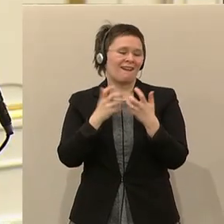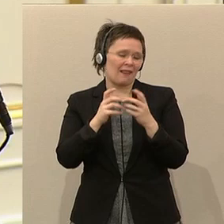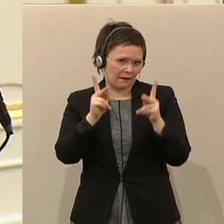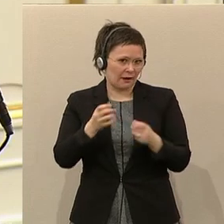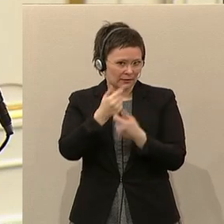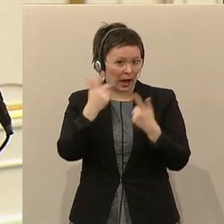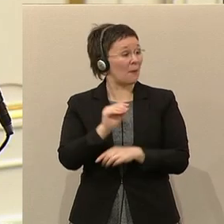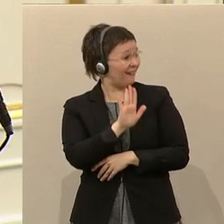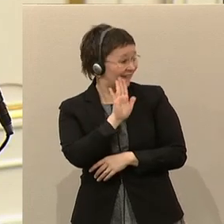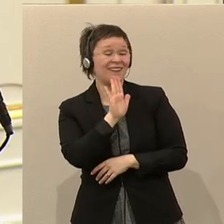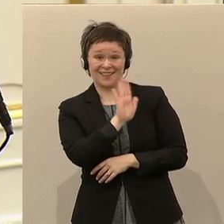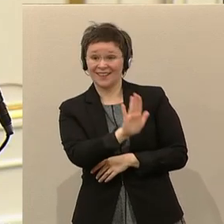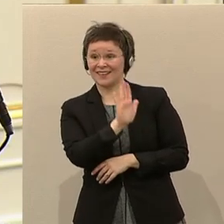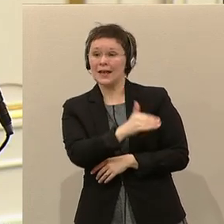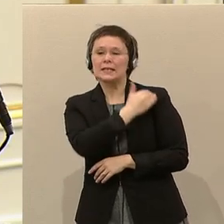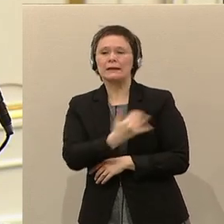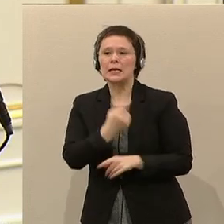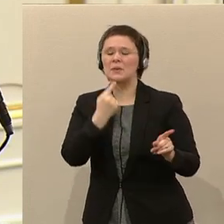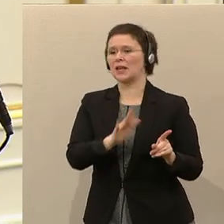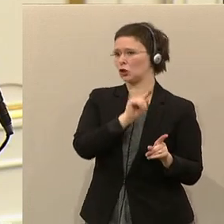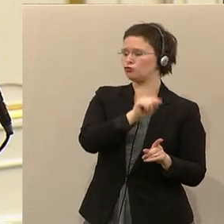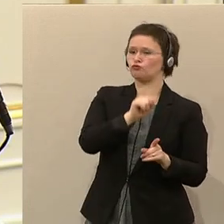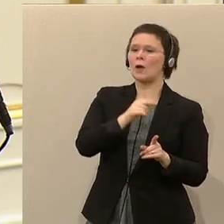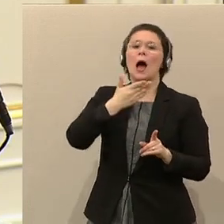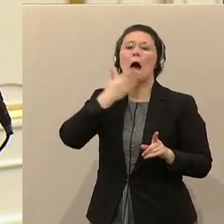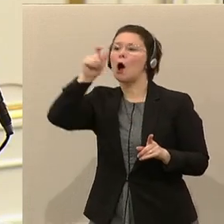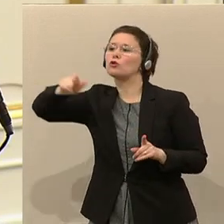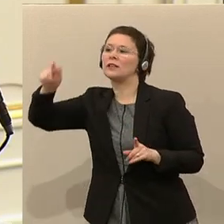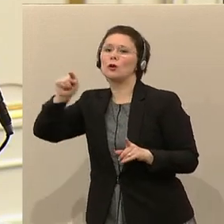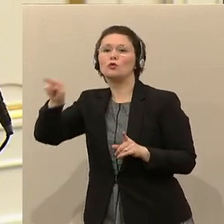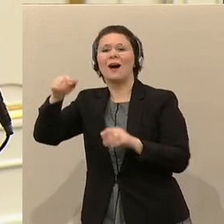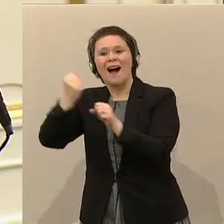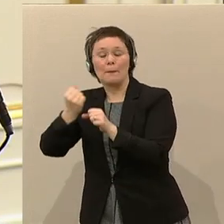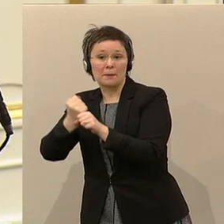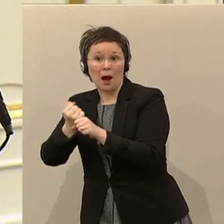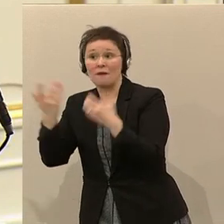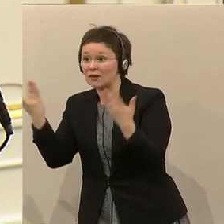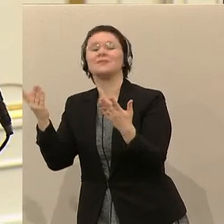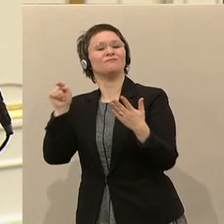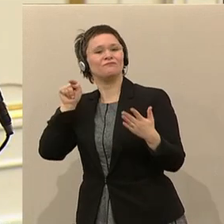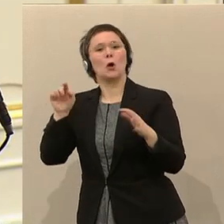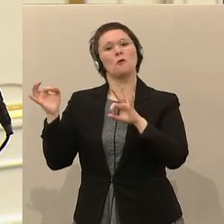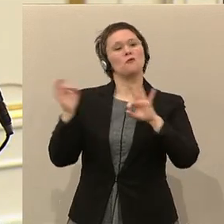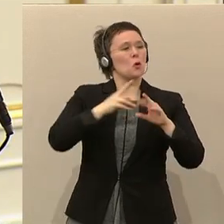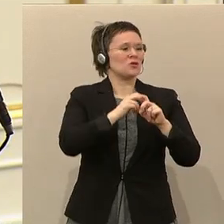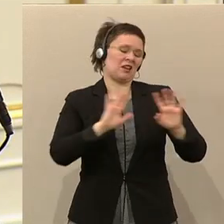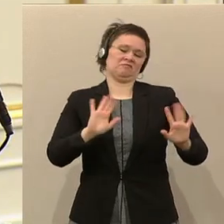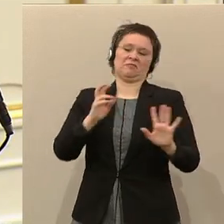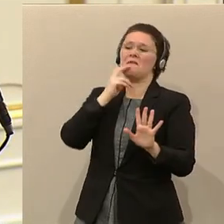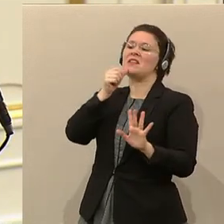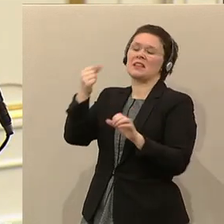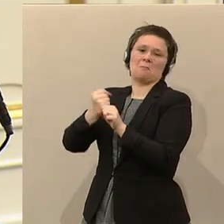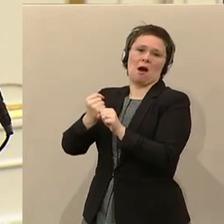Ausländer machen nur die Jobs, die für sich in Österreich zu schade sind. Hier genau an diesem Punkt haben Sie die wichtigen Chancen vertan.